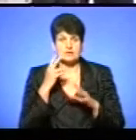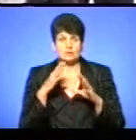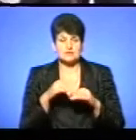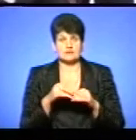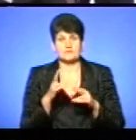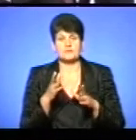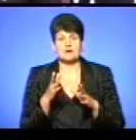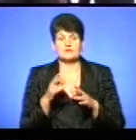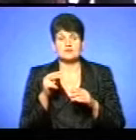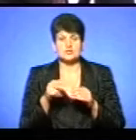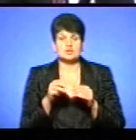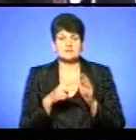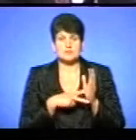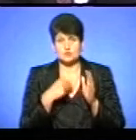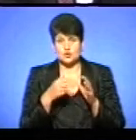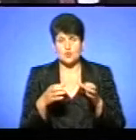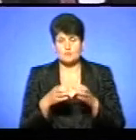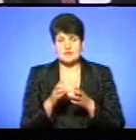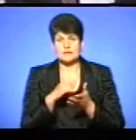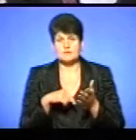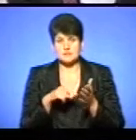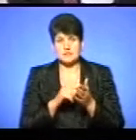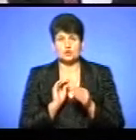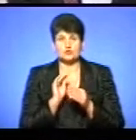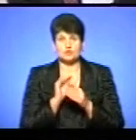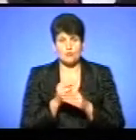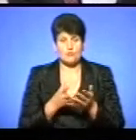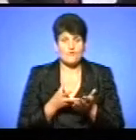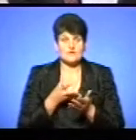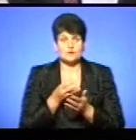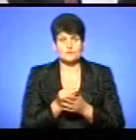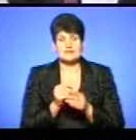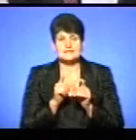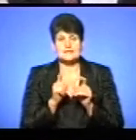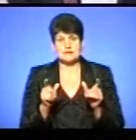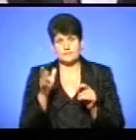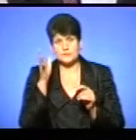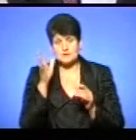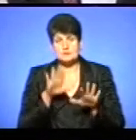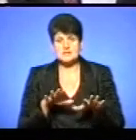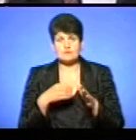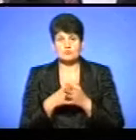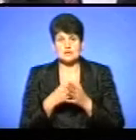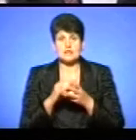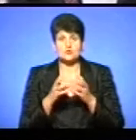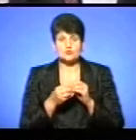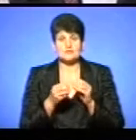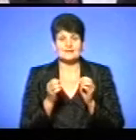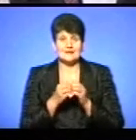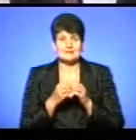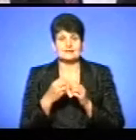році громада міста додатково профінансувала заклади освіти з місцевого бюджету на суму 10,3